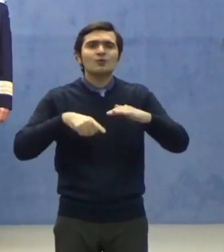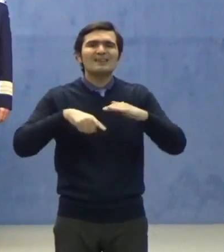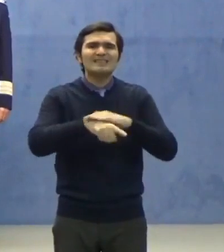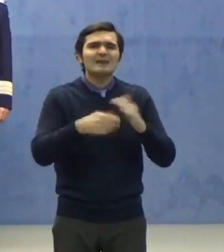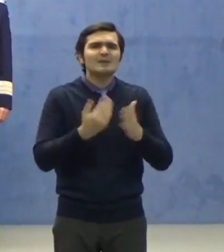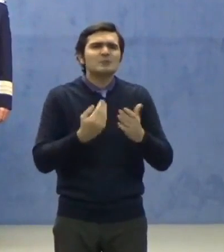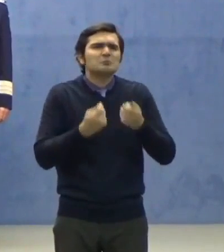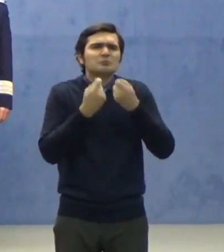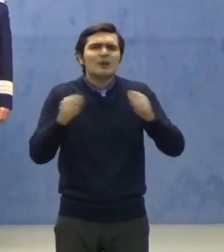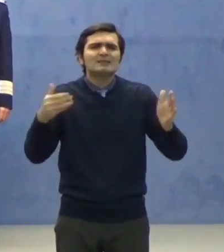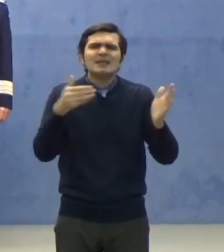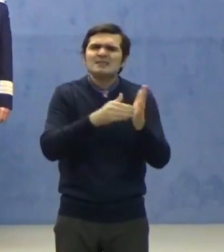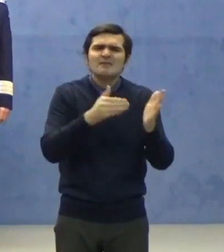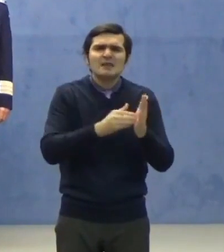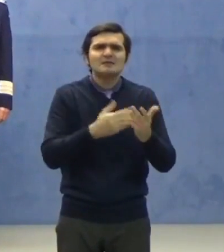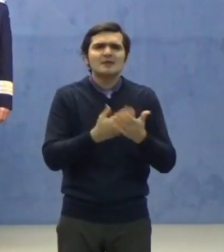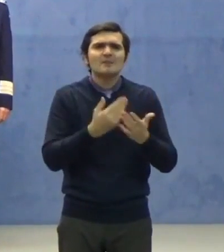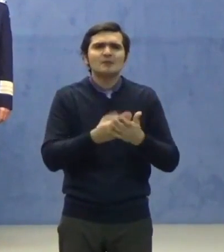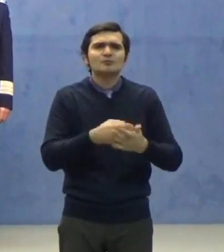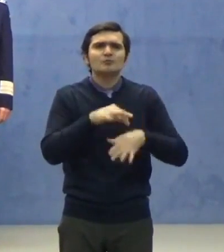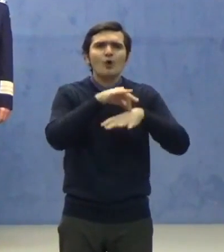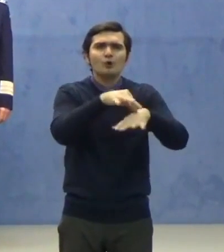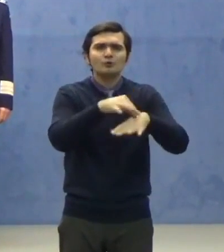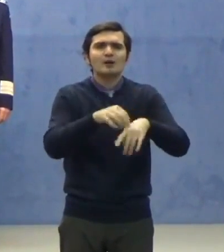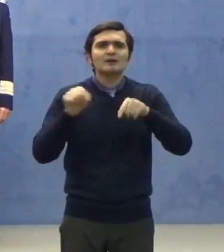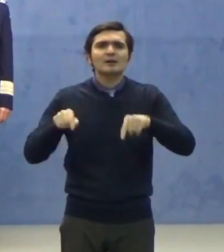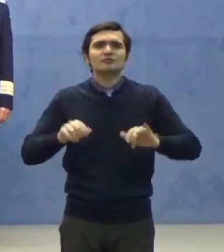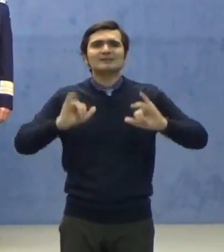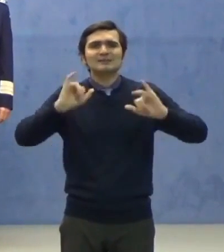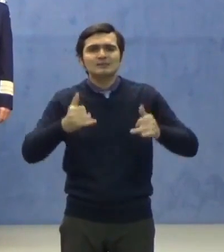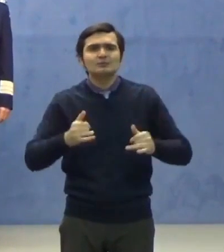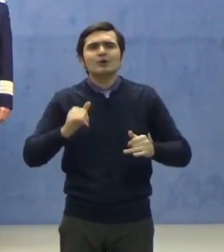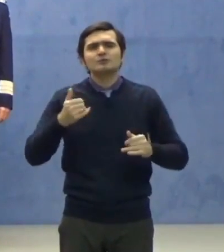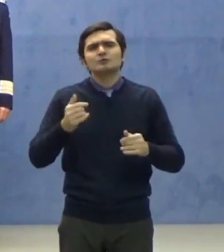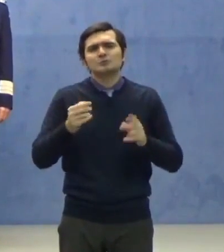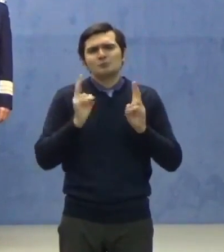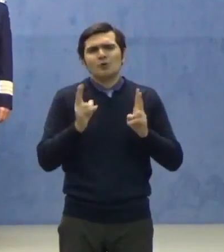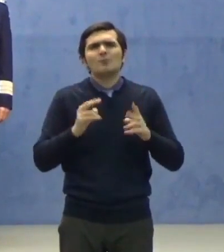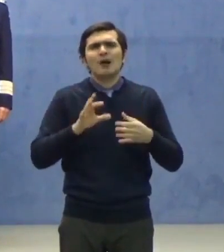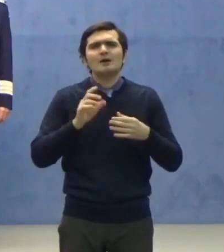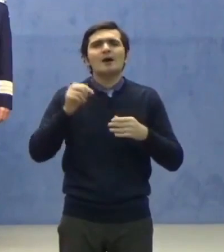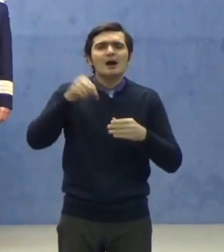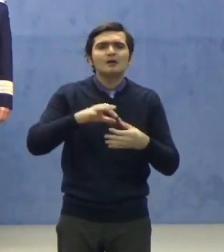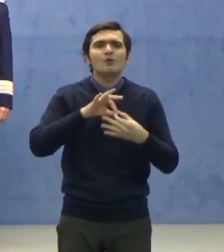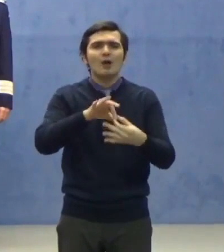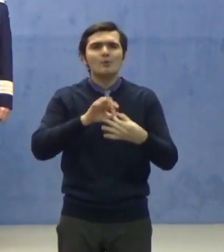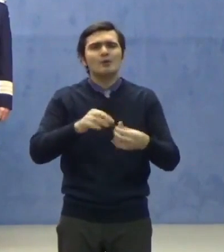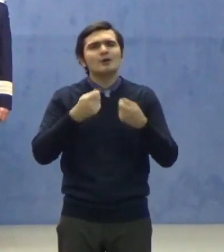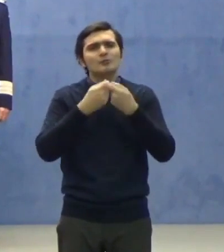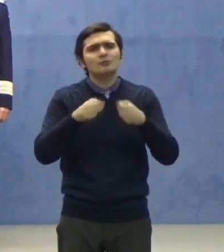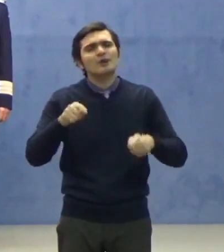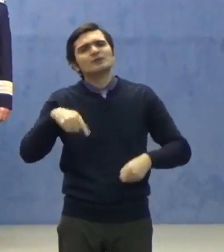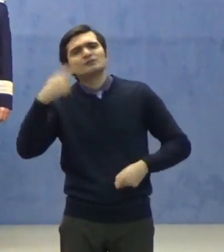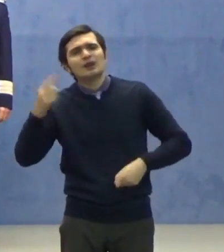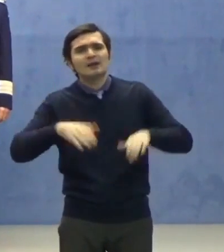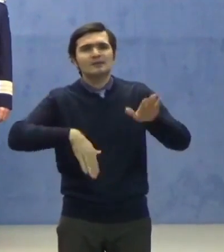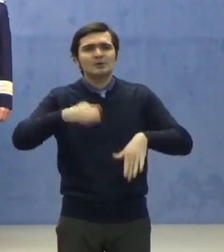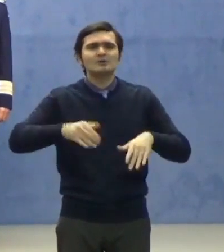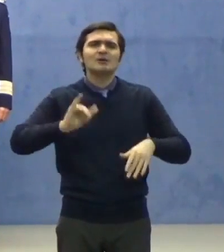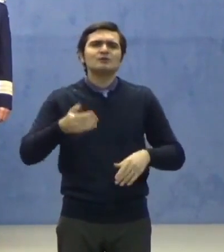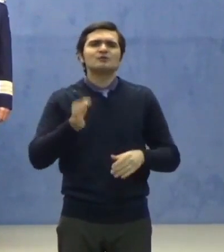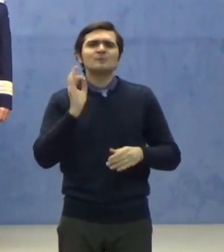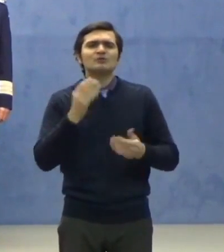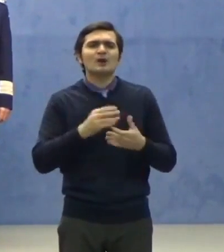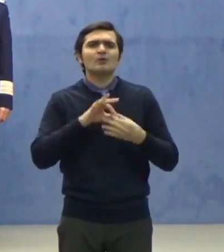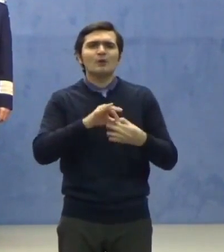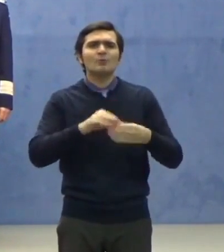operațiunile de coordonare în această situație și în colaborare, bineînțeles, cu toate celelalte ministere și în mod deosebit cu Ministerul